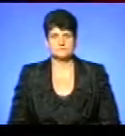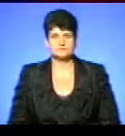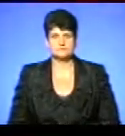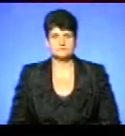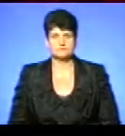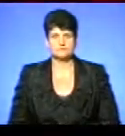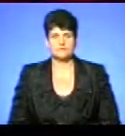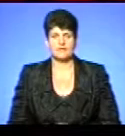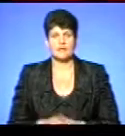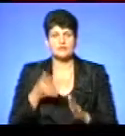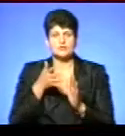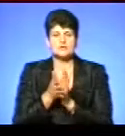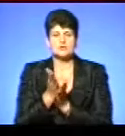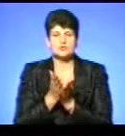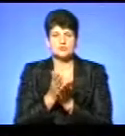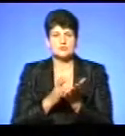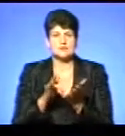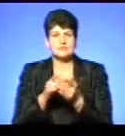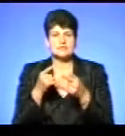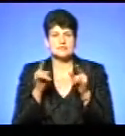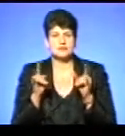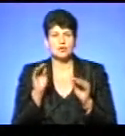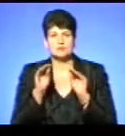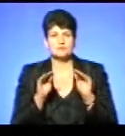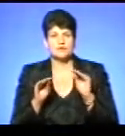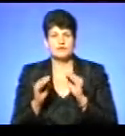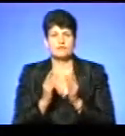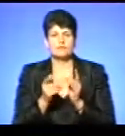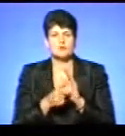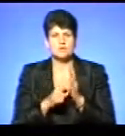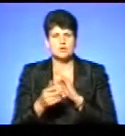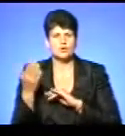Інклюзивно-ресурсний центр облаштували в приміщенні колишнього горту Ложитку.